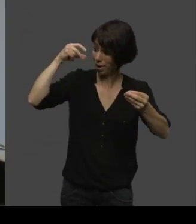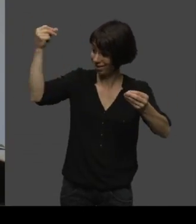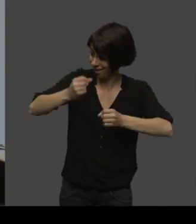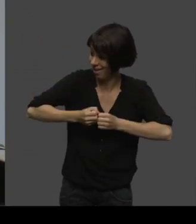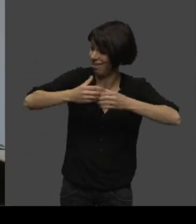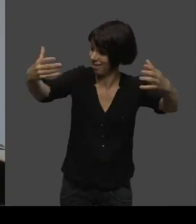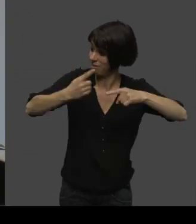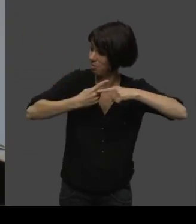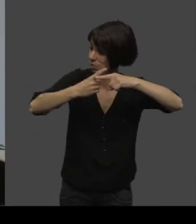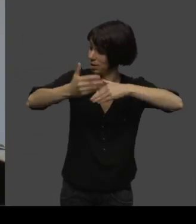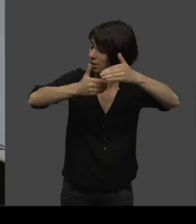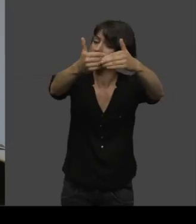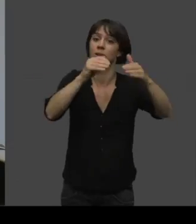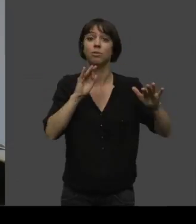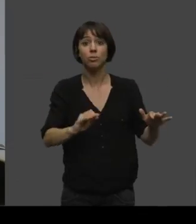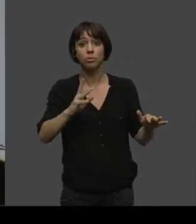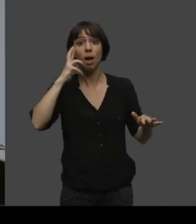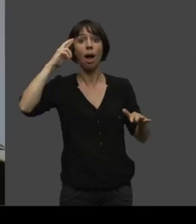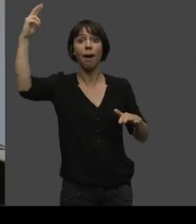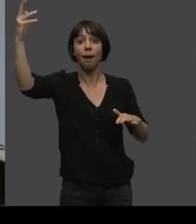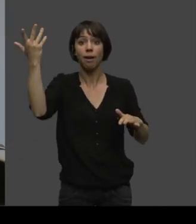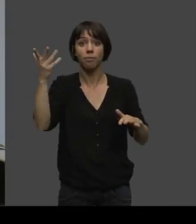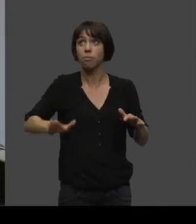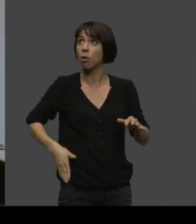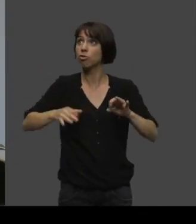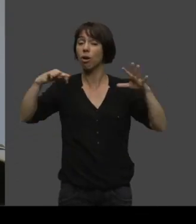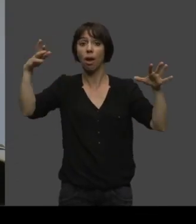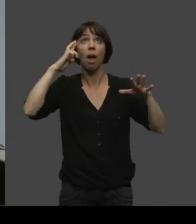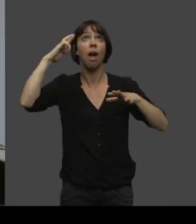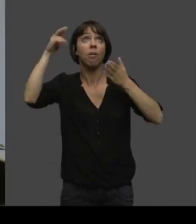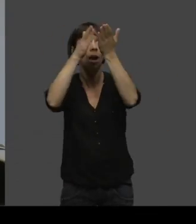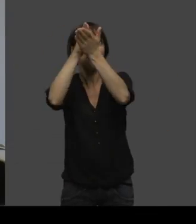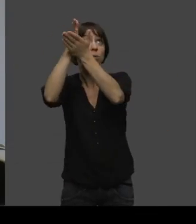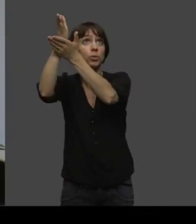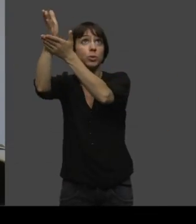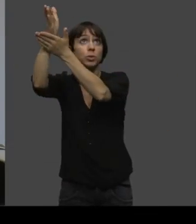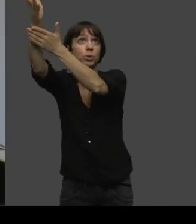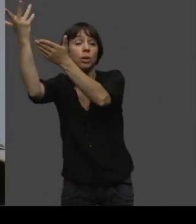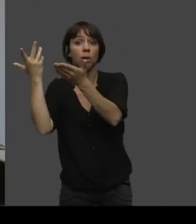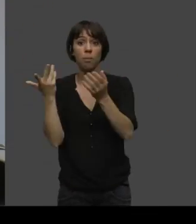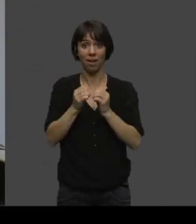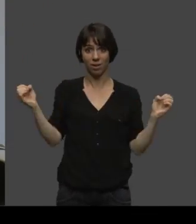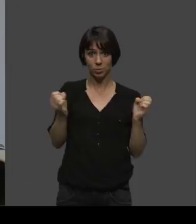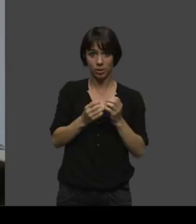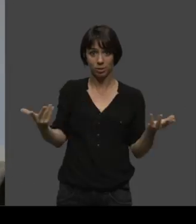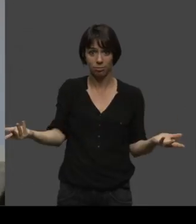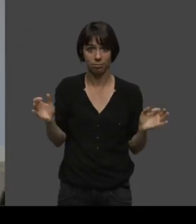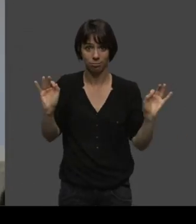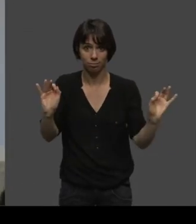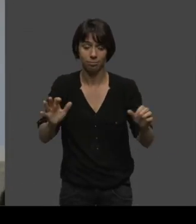ne coûte pas cher. Ça permet de vivre au-dessus de ses moyens sans inquiéter de banquier. Merci.